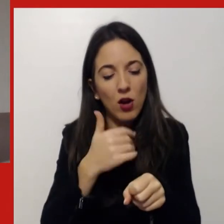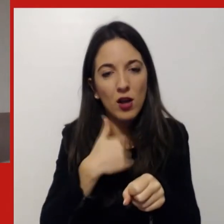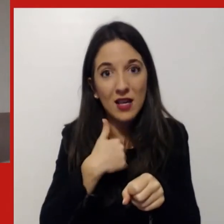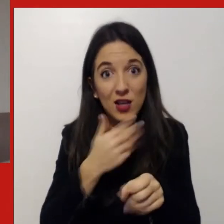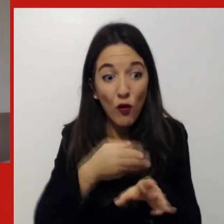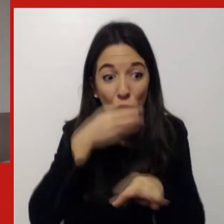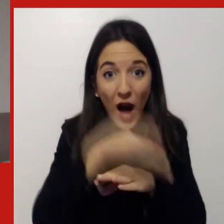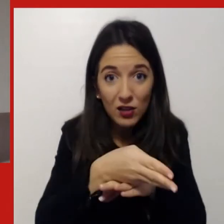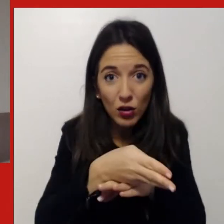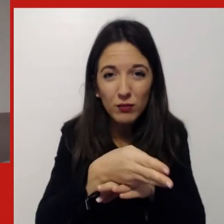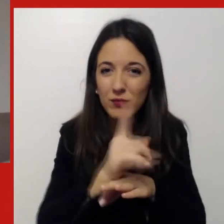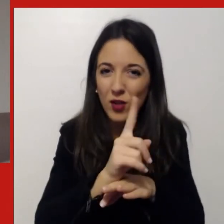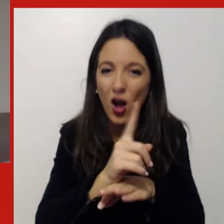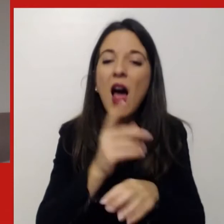uno va.